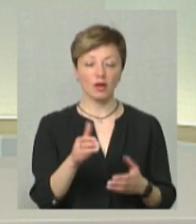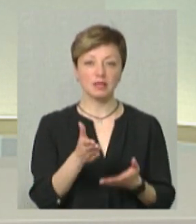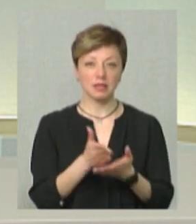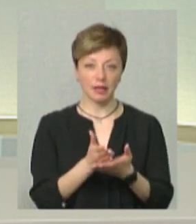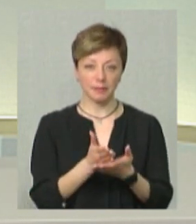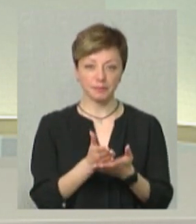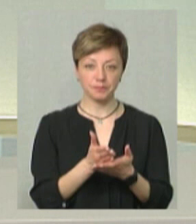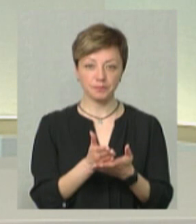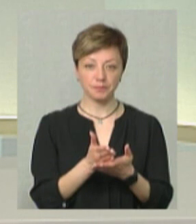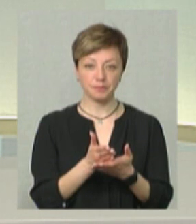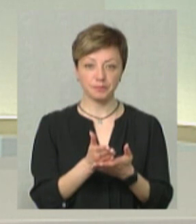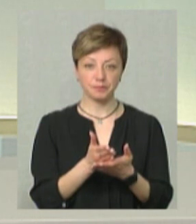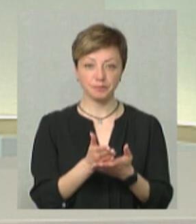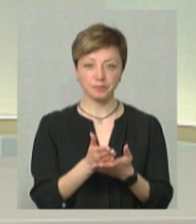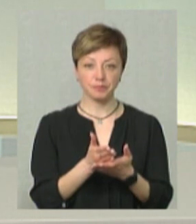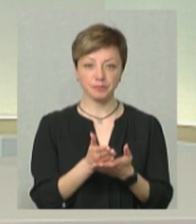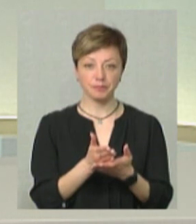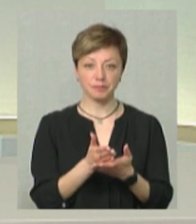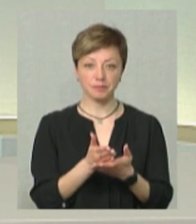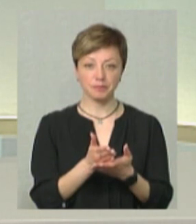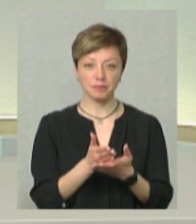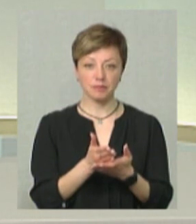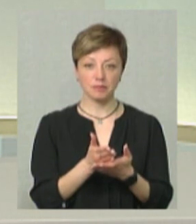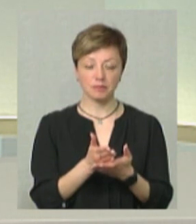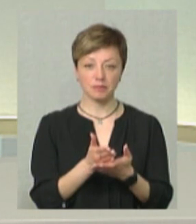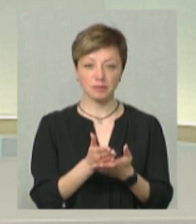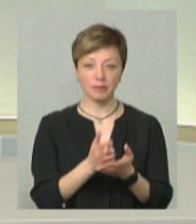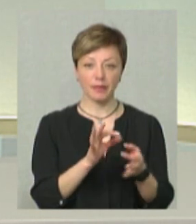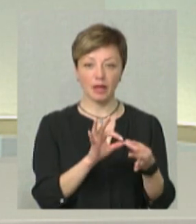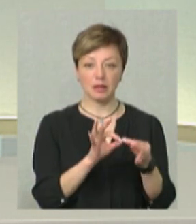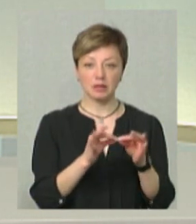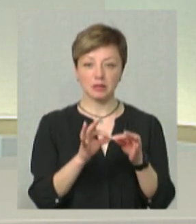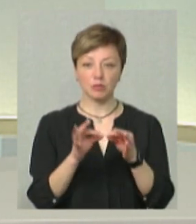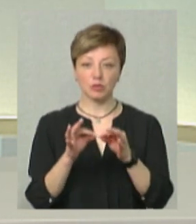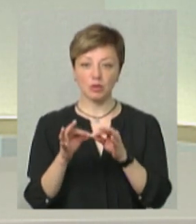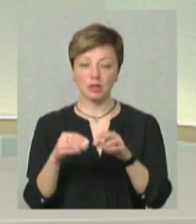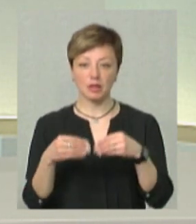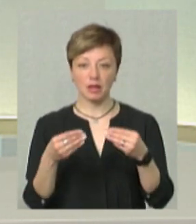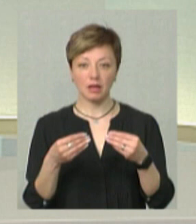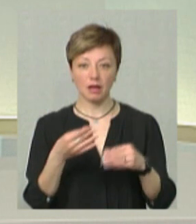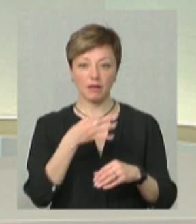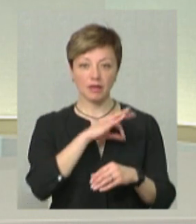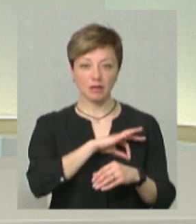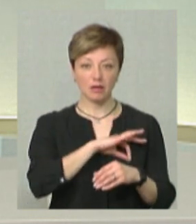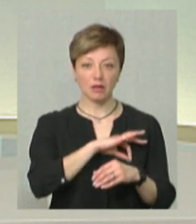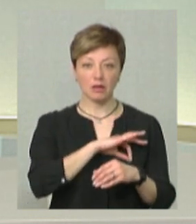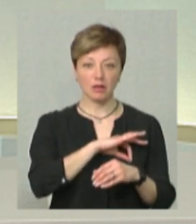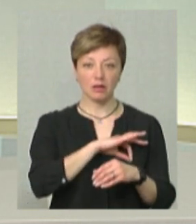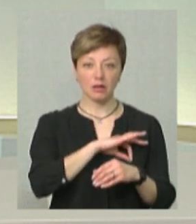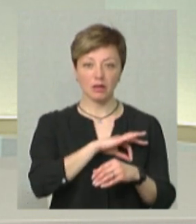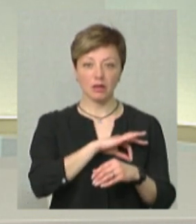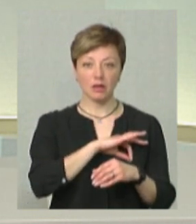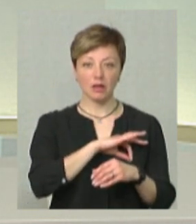є цепочка, яка надає ефективність. Тобто,